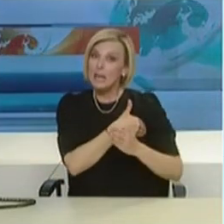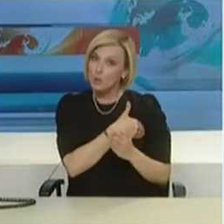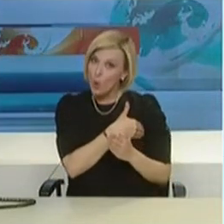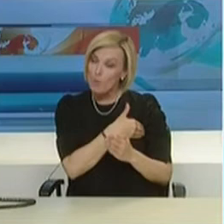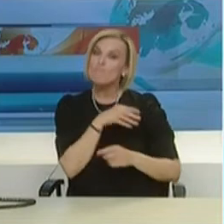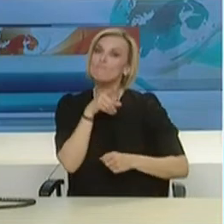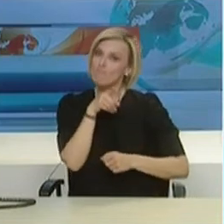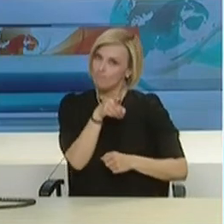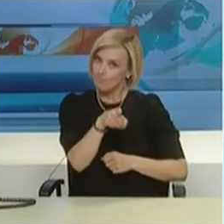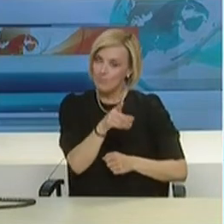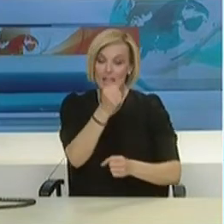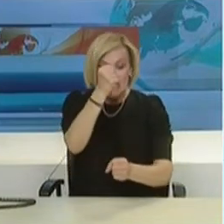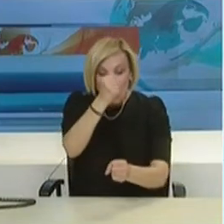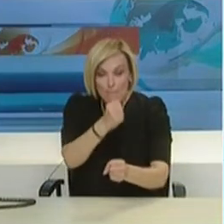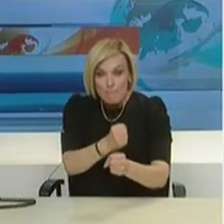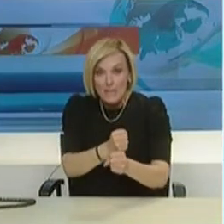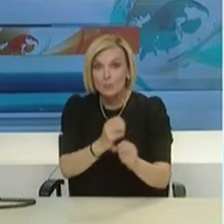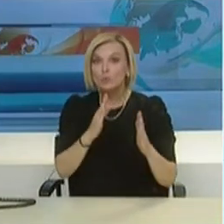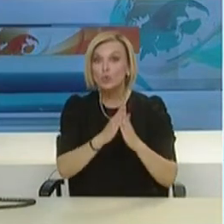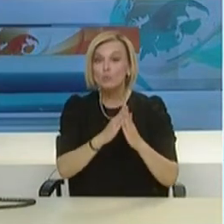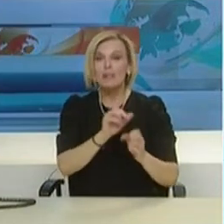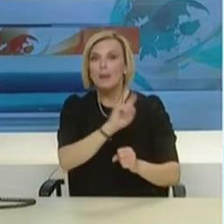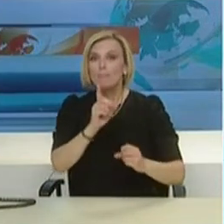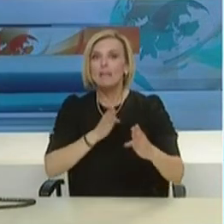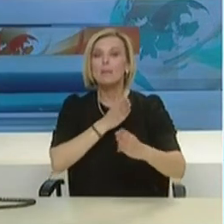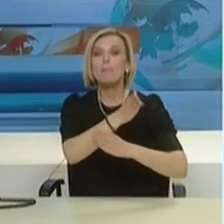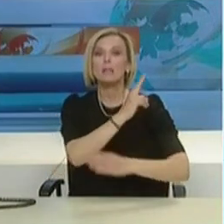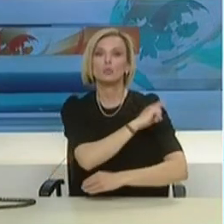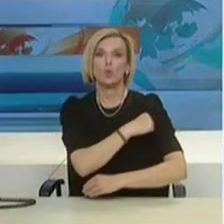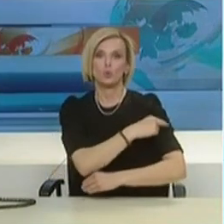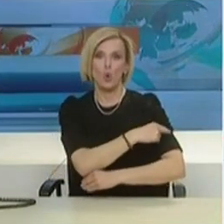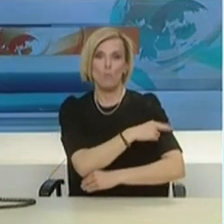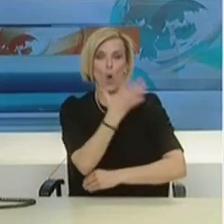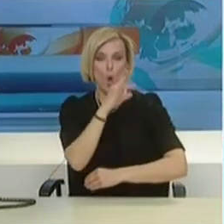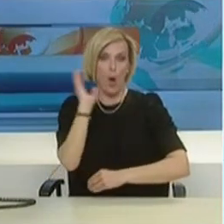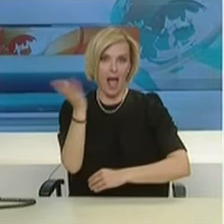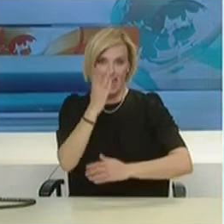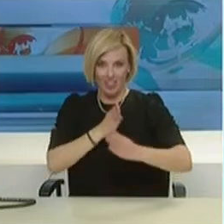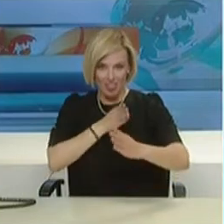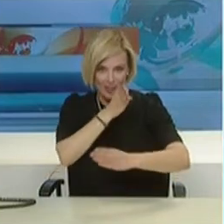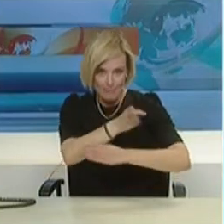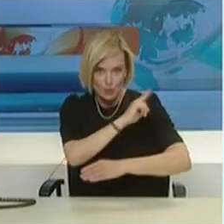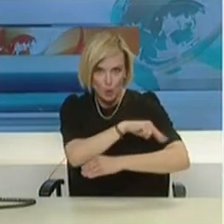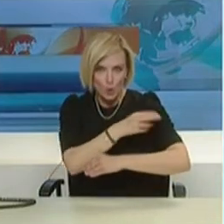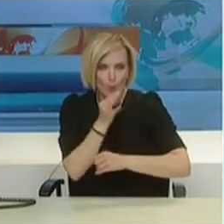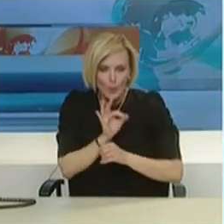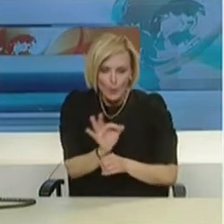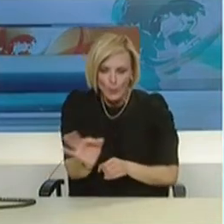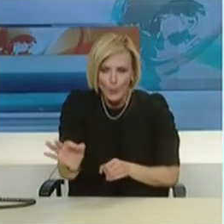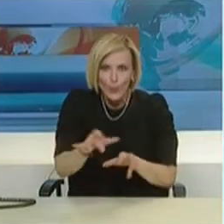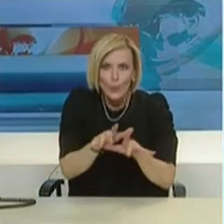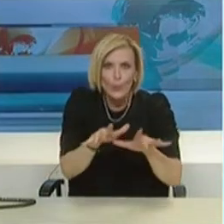όσο, αυτούς που λέμε να μείνουν σπίτι και να μην πάνε στο νοσοκομείο να μεταδώσουν την όσο τους. Αυτή ήδη έχει προβλεφθεί